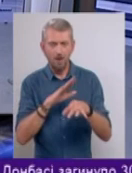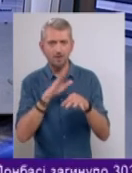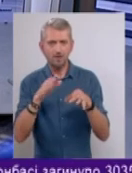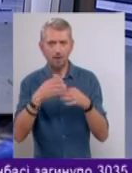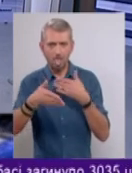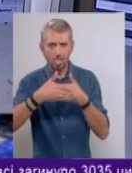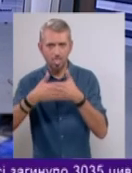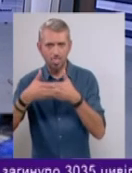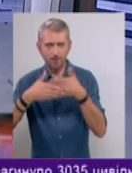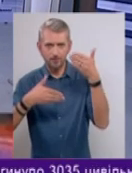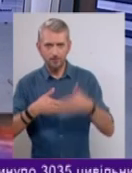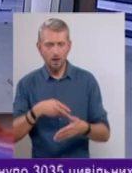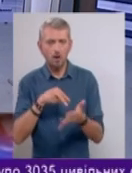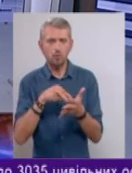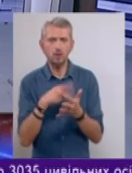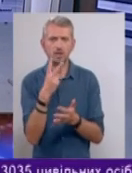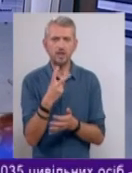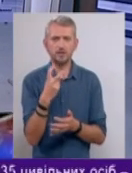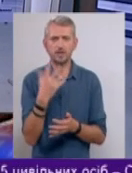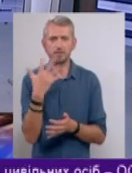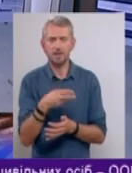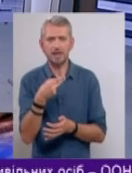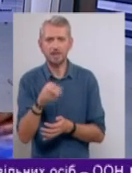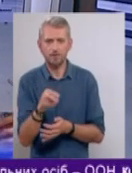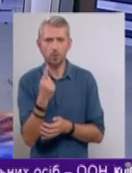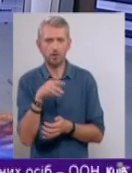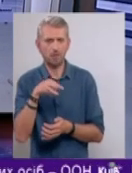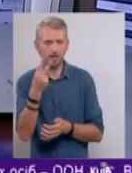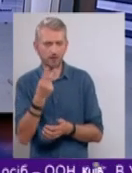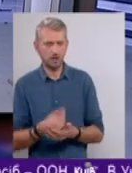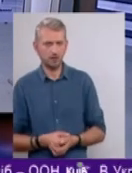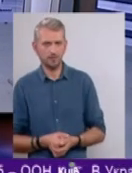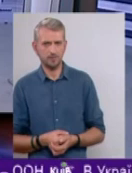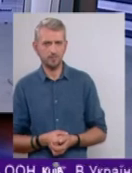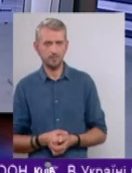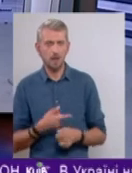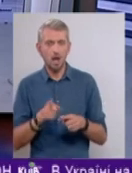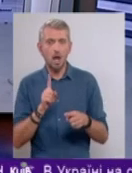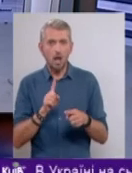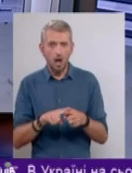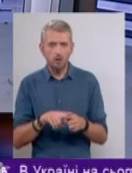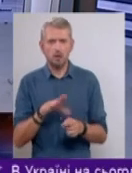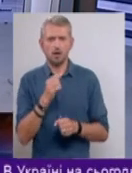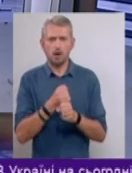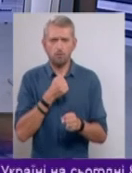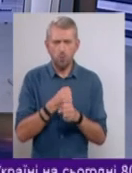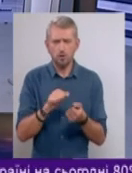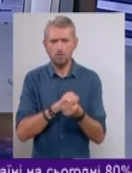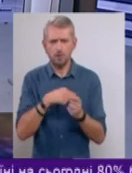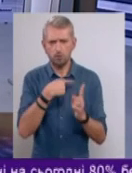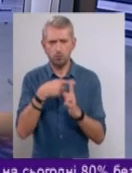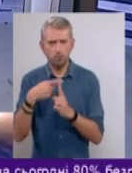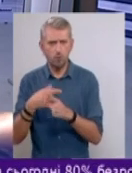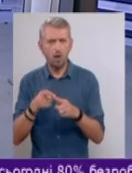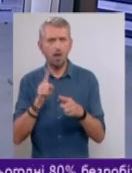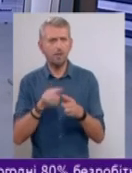приклеить, обходиться в 200-250 евро квадратный метр. Это с работой, с материалами, но это не